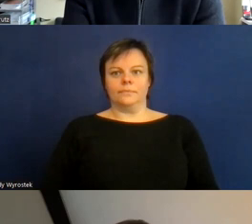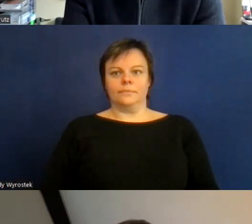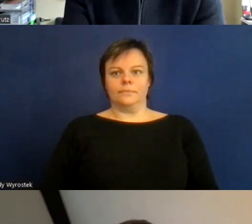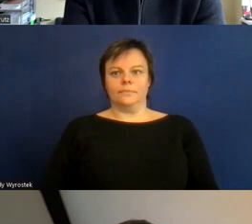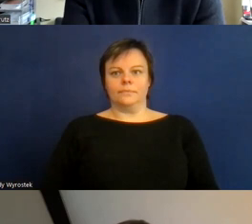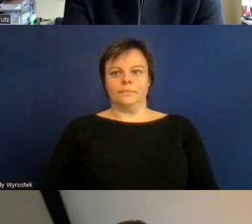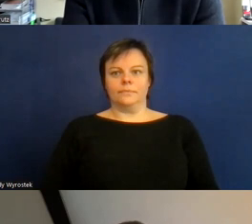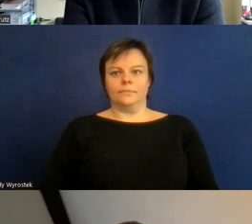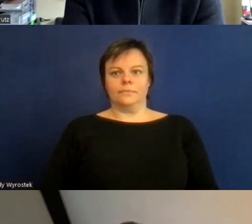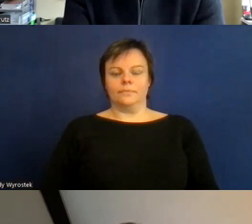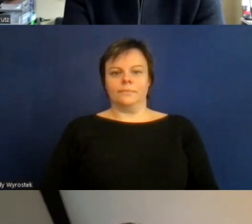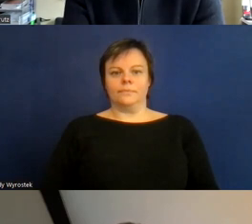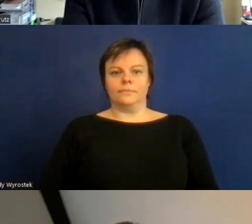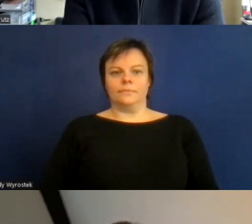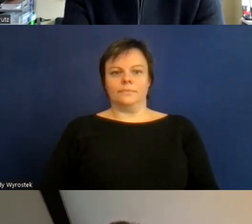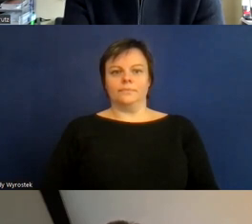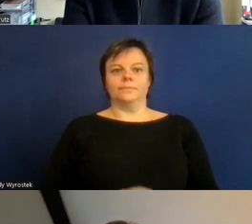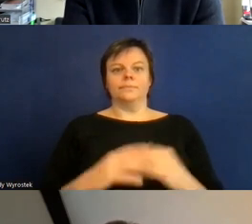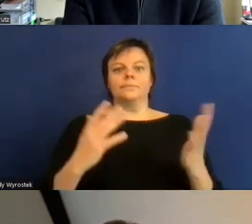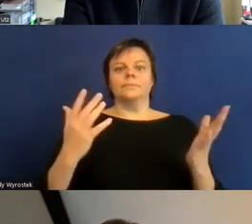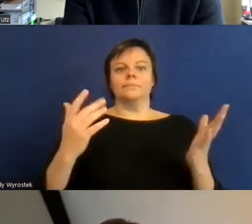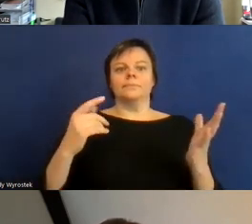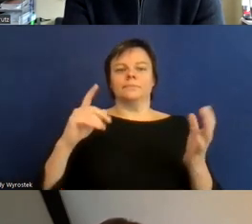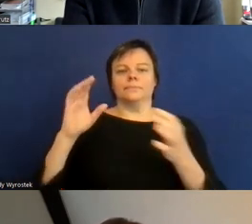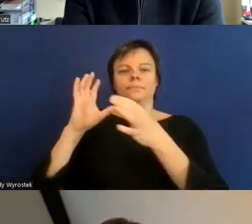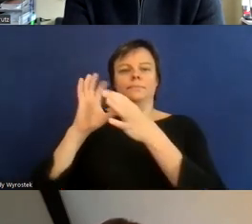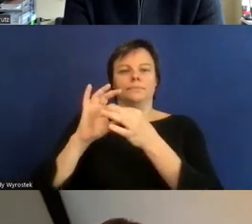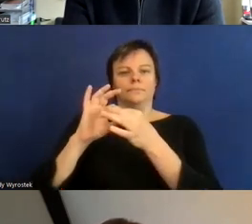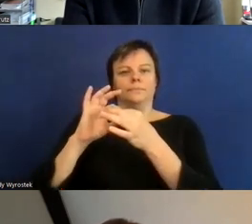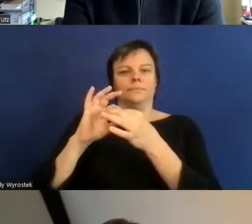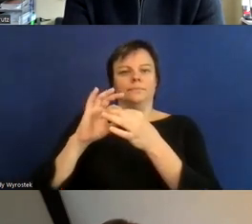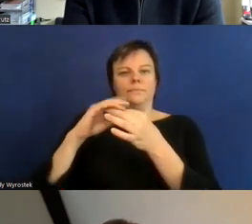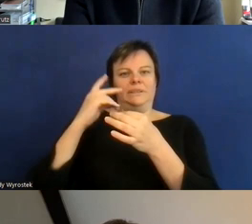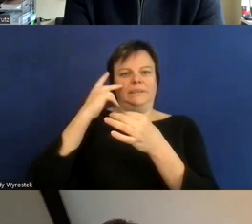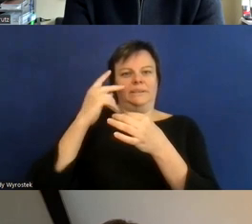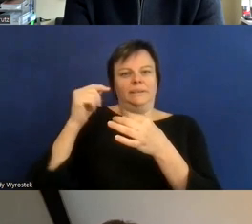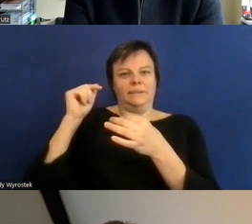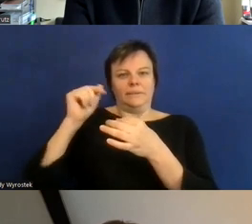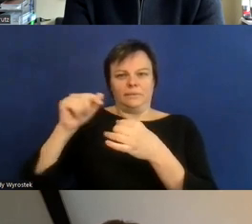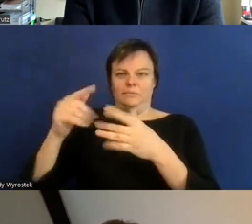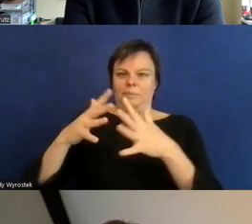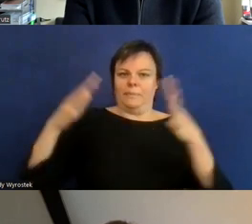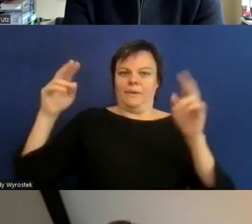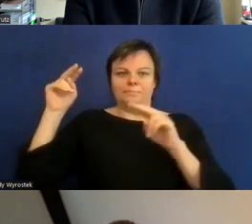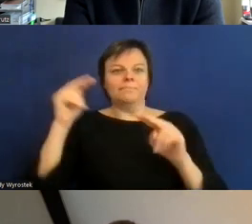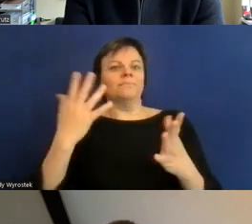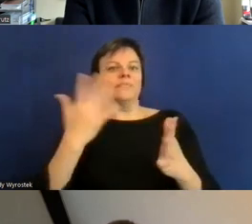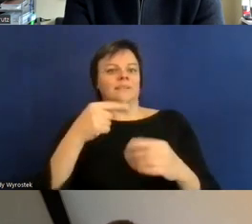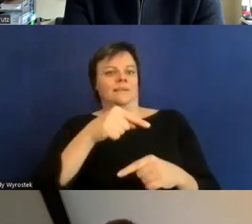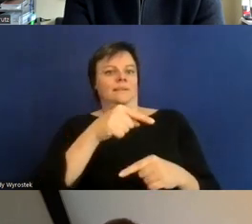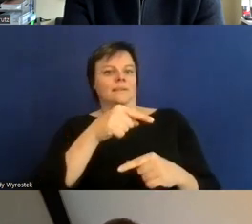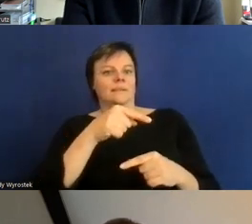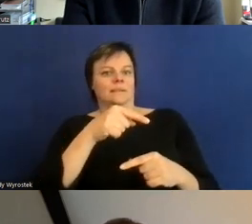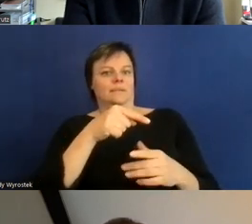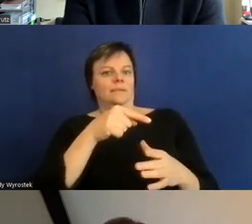mehr in den Blickpunkt und Fokus der Richtlinien eben auch diese Gruppe übrigens bei den Studierenden